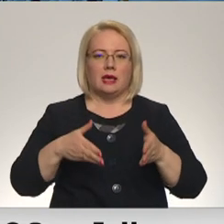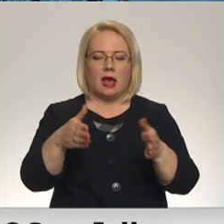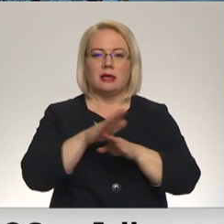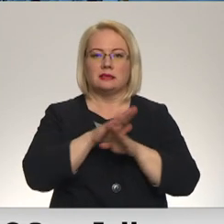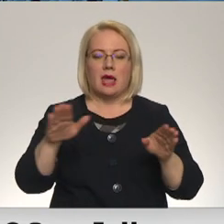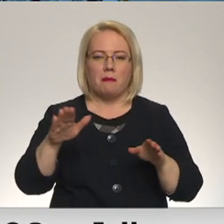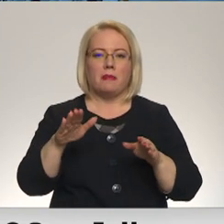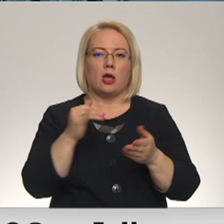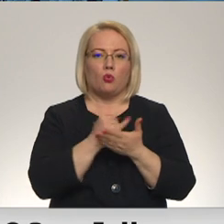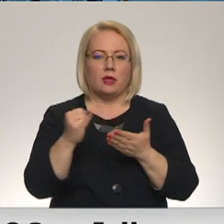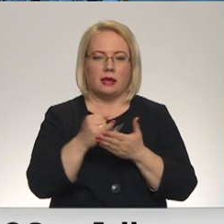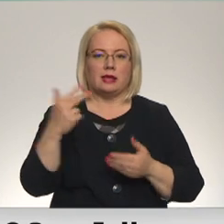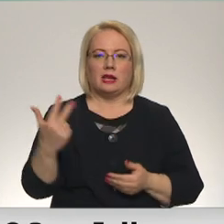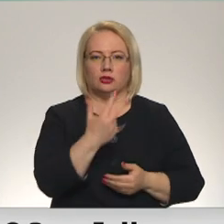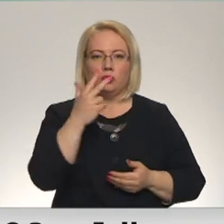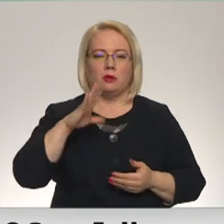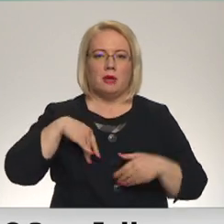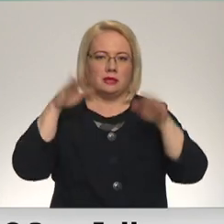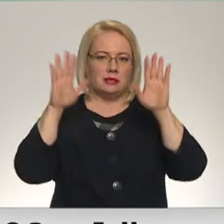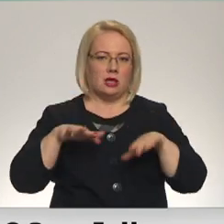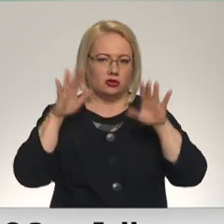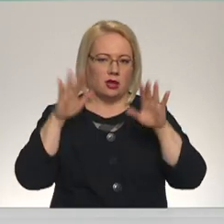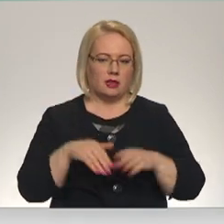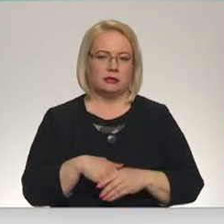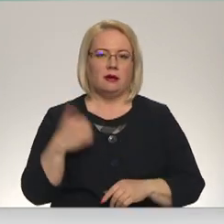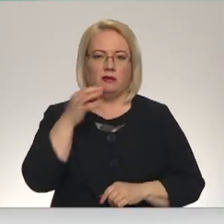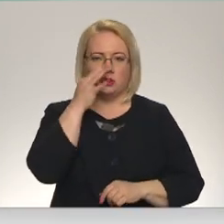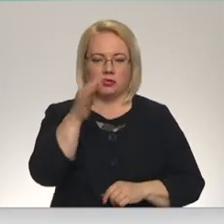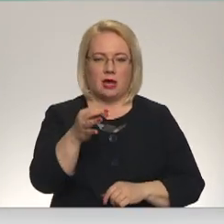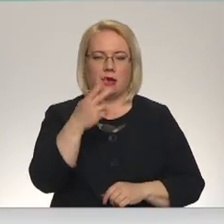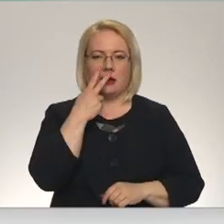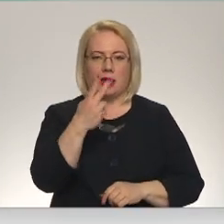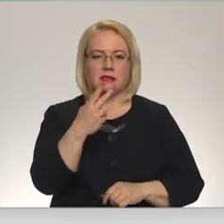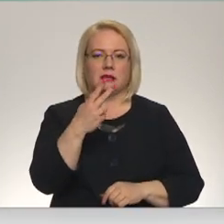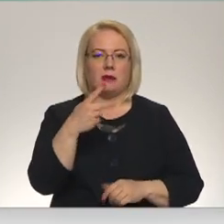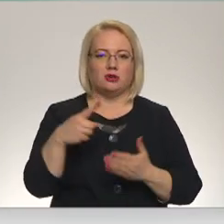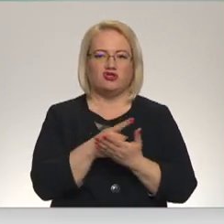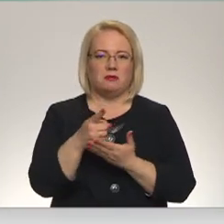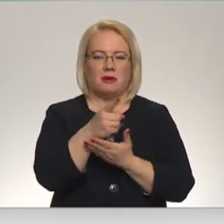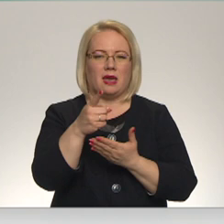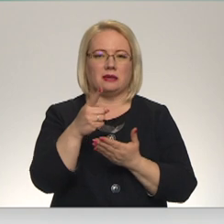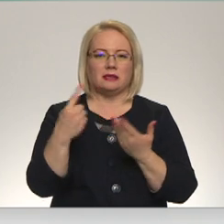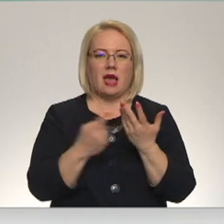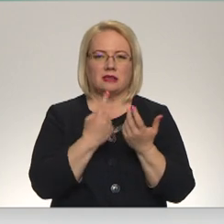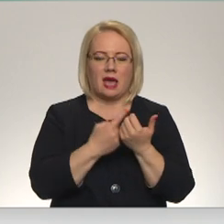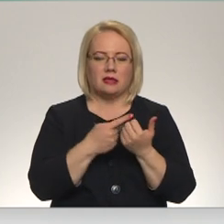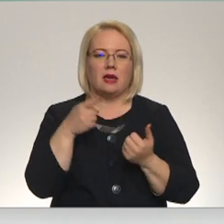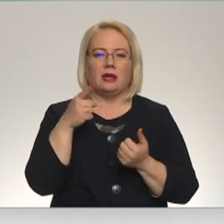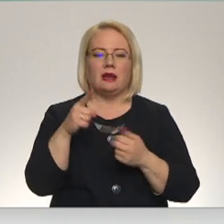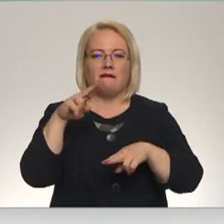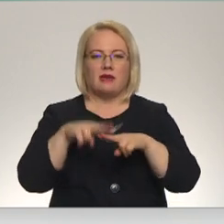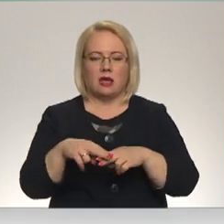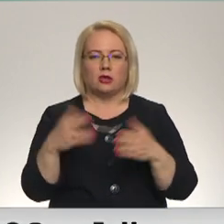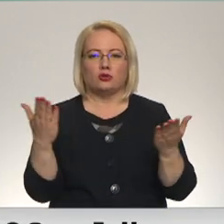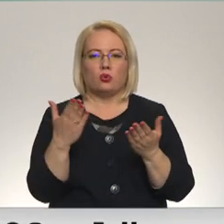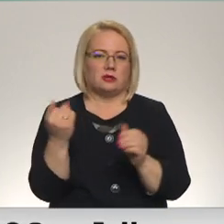stundas pēc snikšanas beigām. Mēs redzam, ka GPS atskaitēs tās visas vietas, kas ir apstrādātas,